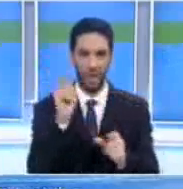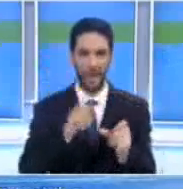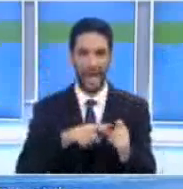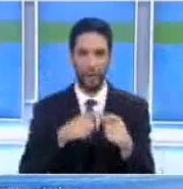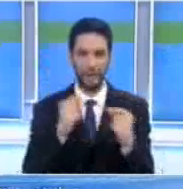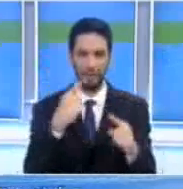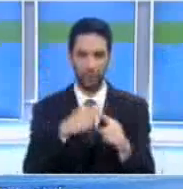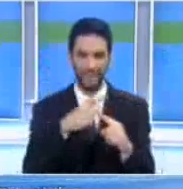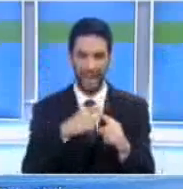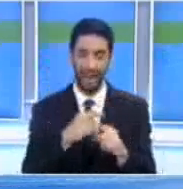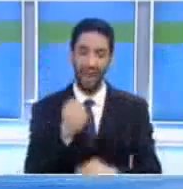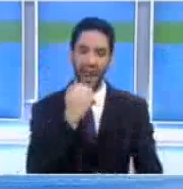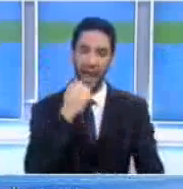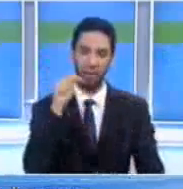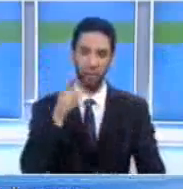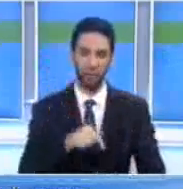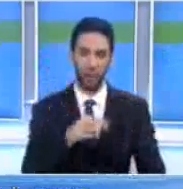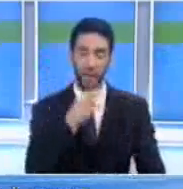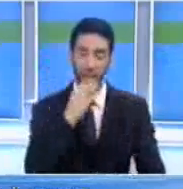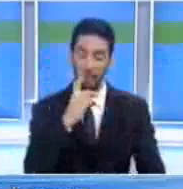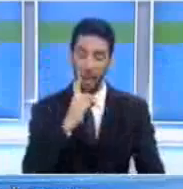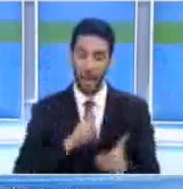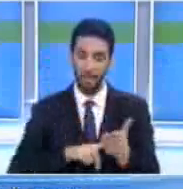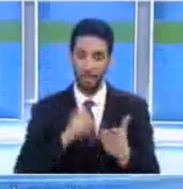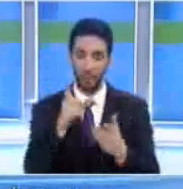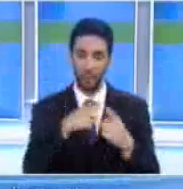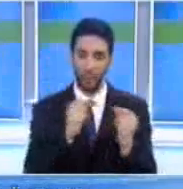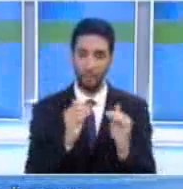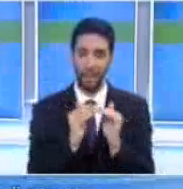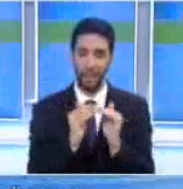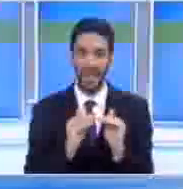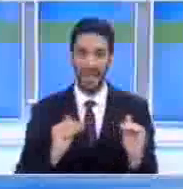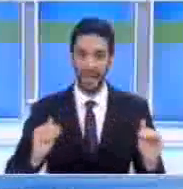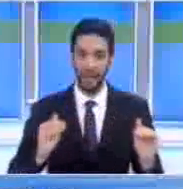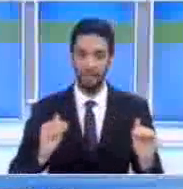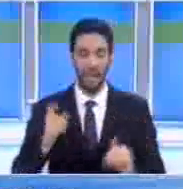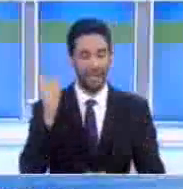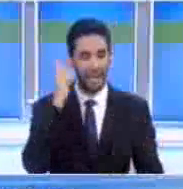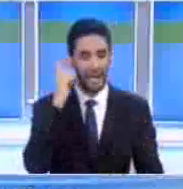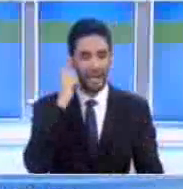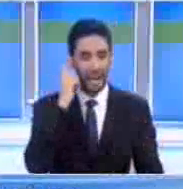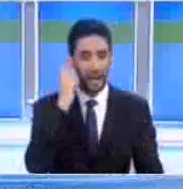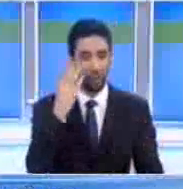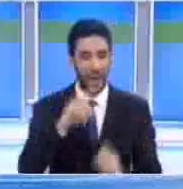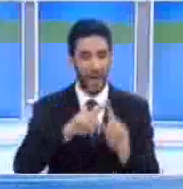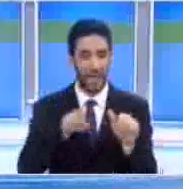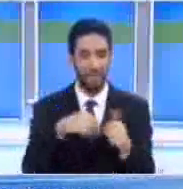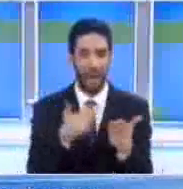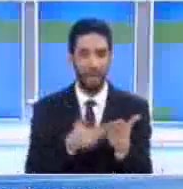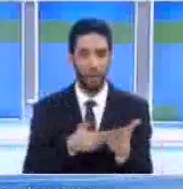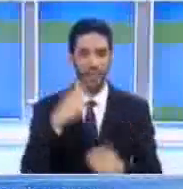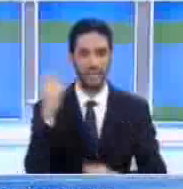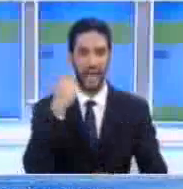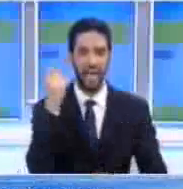απόφαση της Βουλής για το Ενωτικό Δημοψήφισμα είπε ότι το θέμα θα έπρεπε να αντιμετωπιστεί με ψυχραιμία από την άλλη πλευρά και να ληφθούν υπόψη